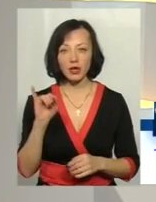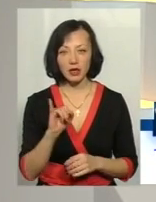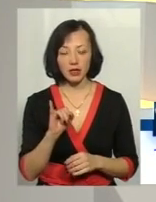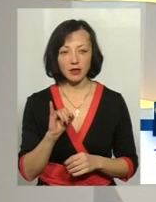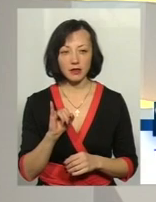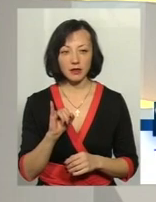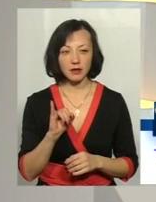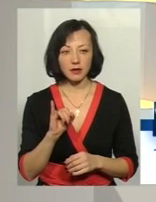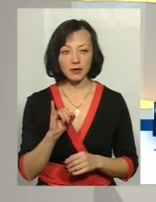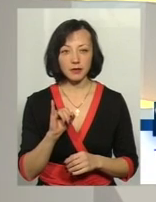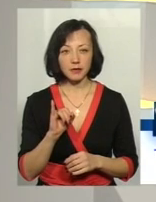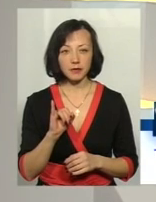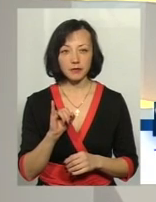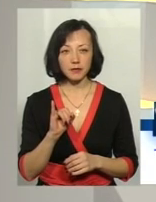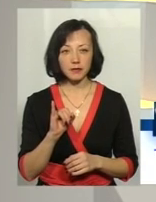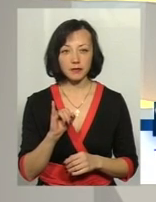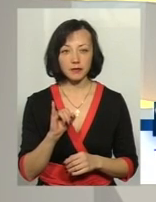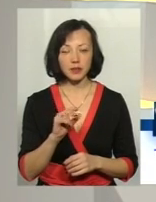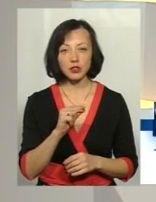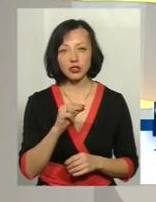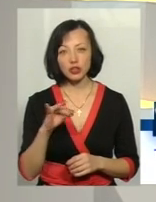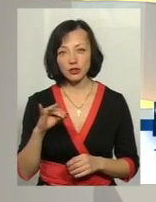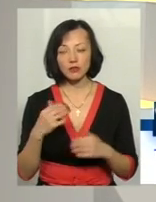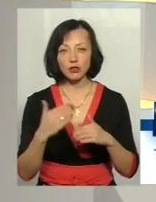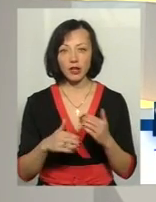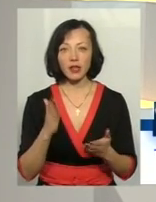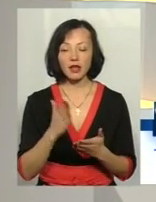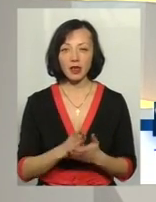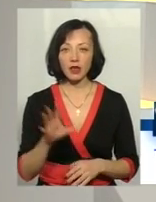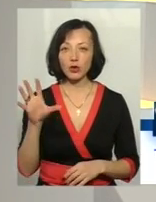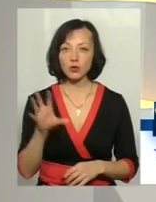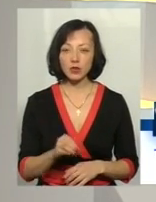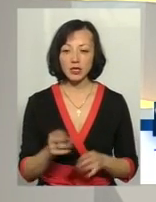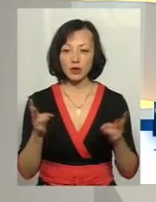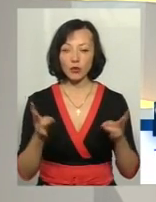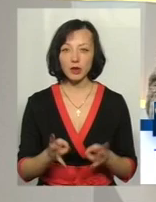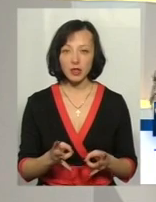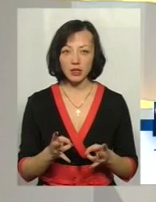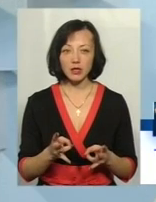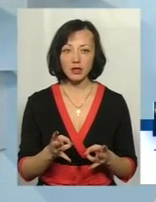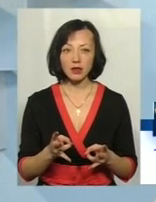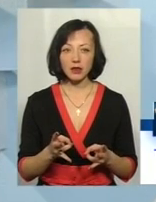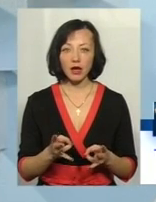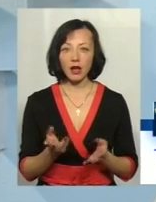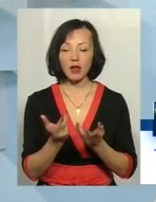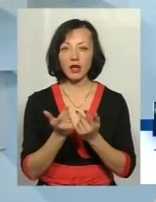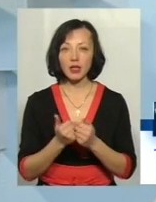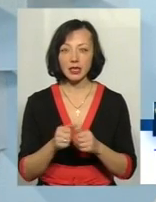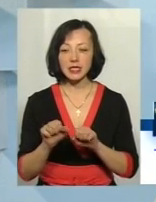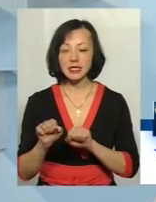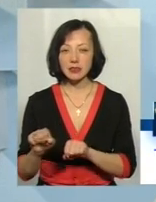чи вже є усі необхідні, скажімо, та необхідна кількість